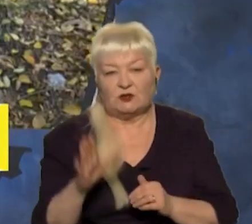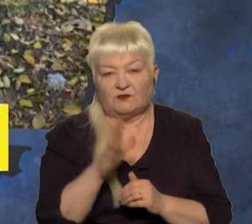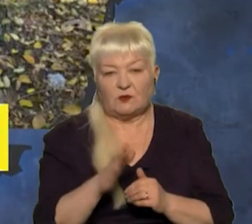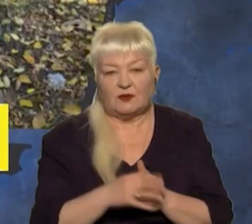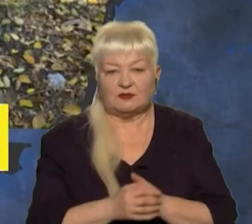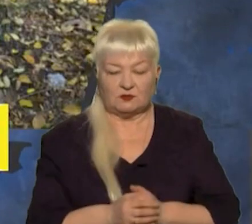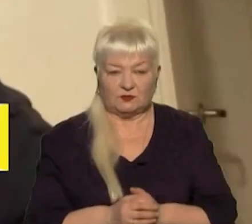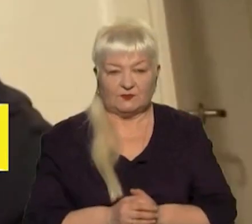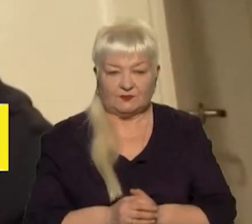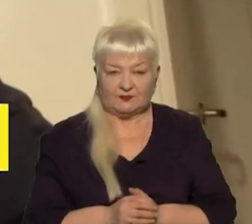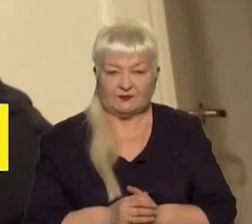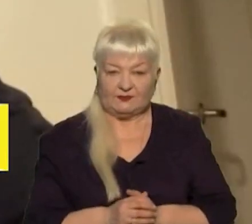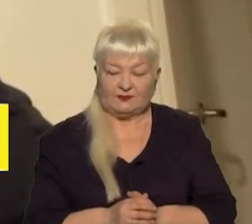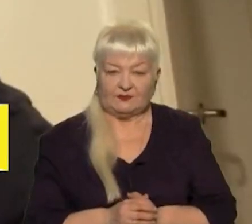повідомленні.